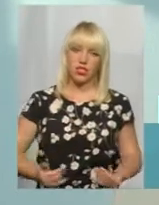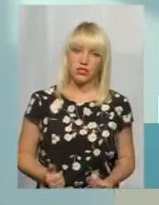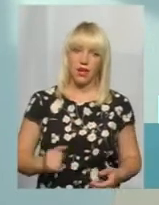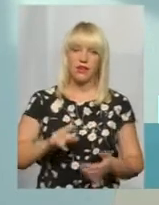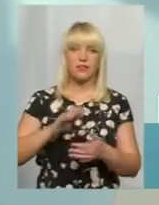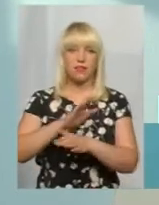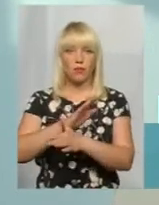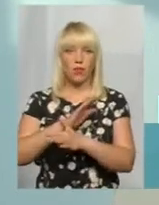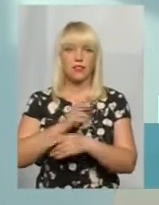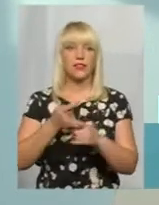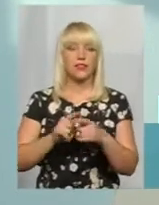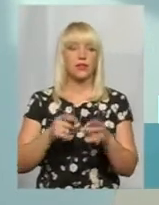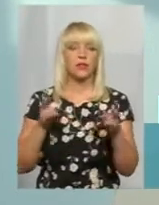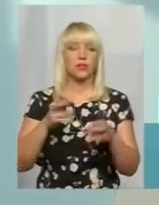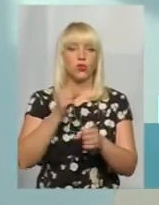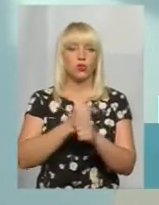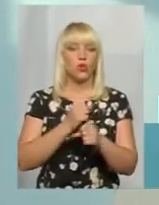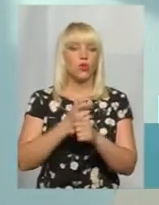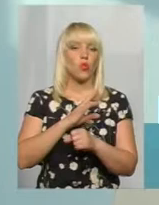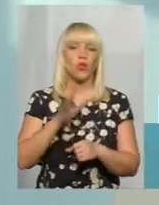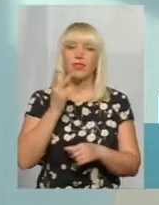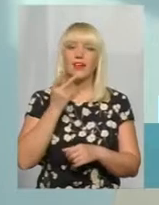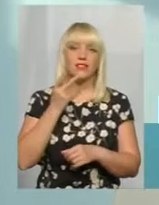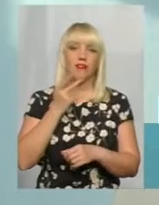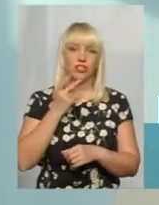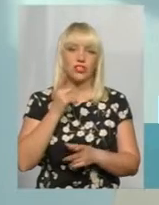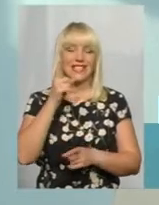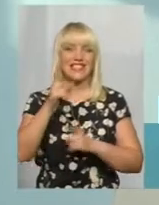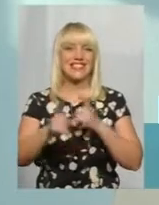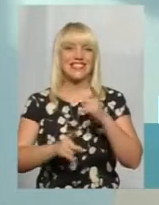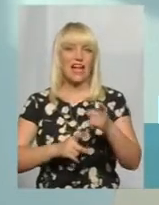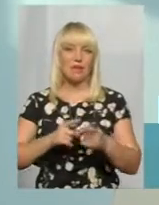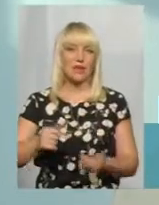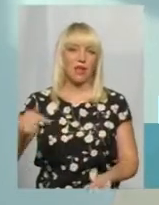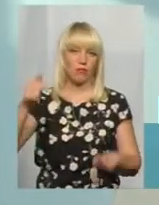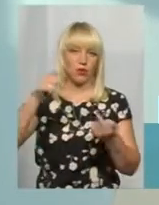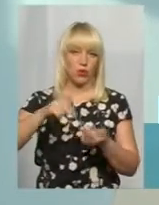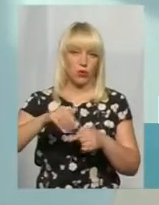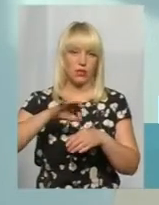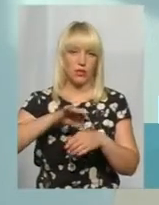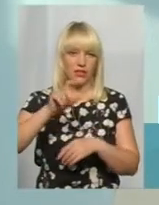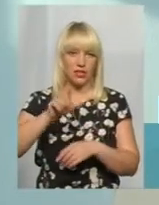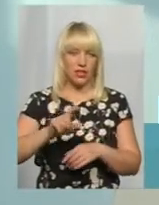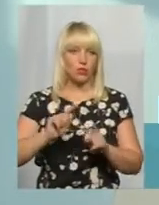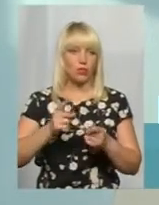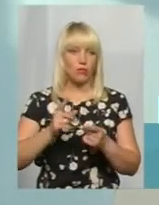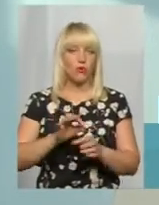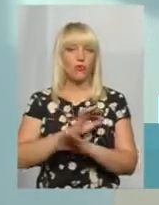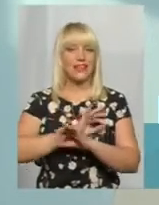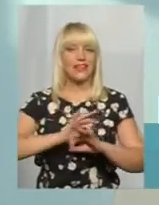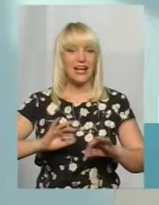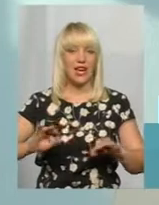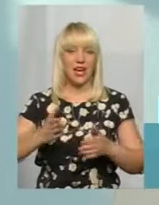це зробити. Але не завжди заміна підходить пацієнту. Через це все-таки в ідеалі ми